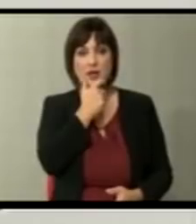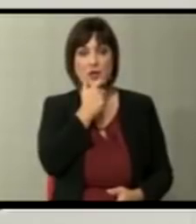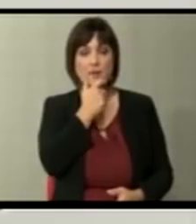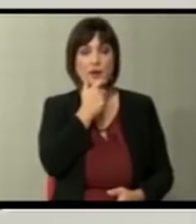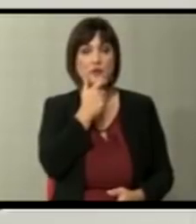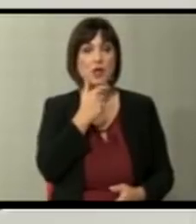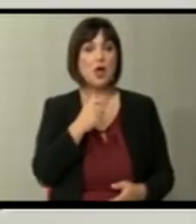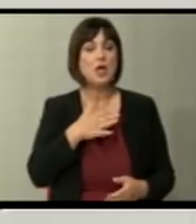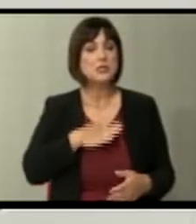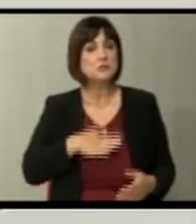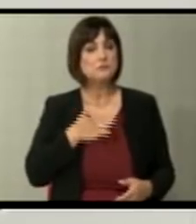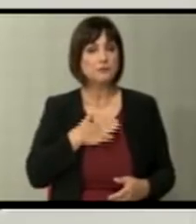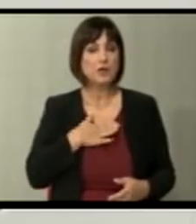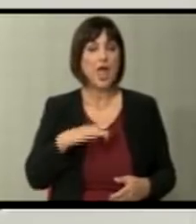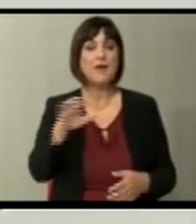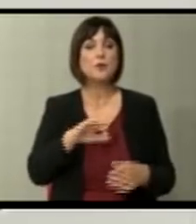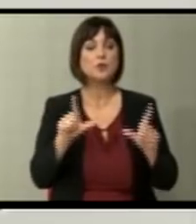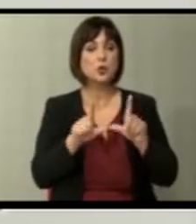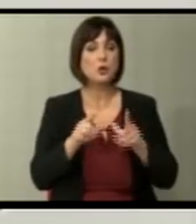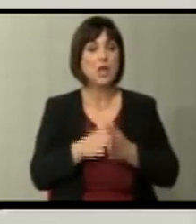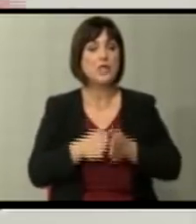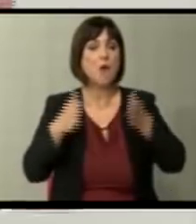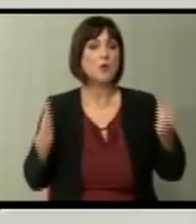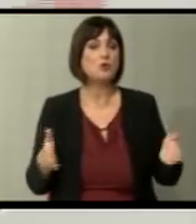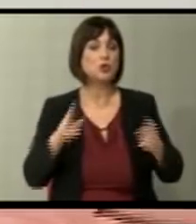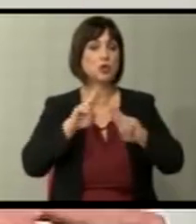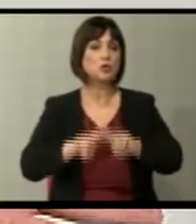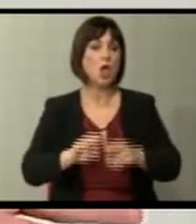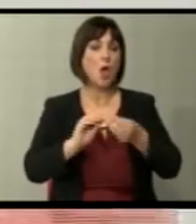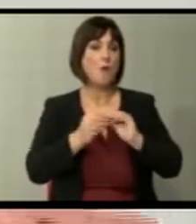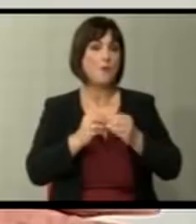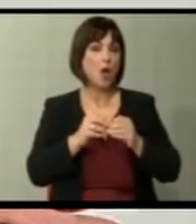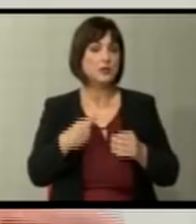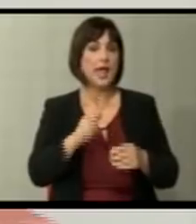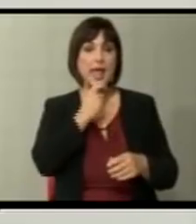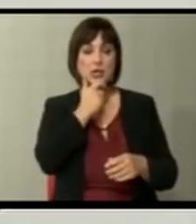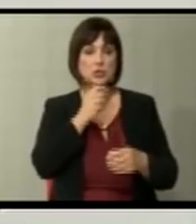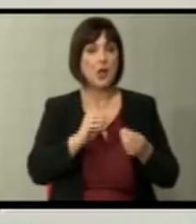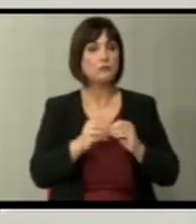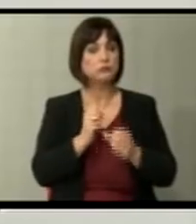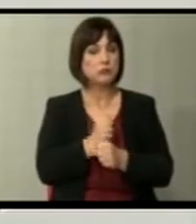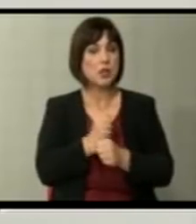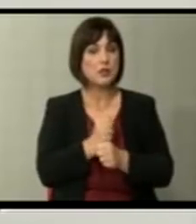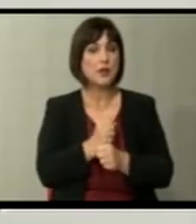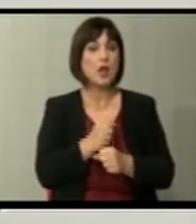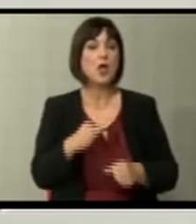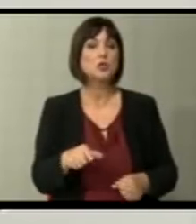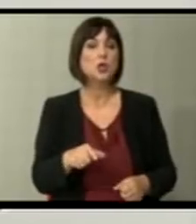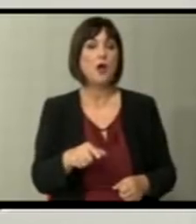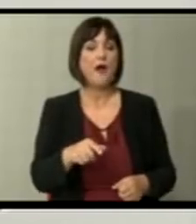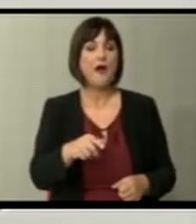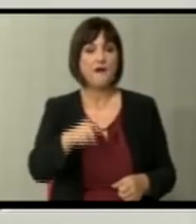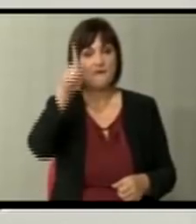предпочиташе европската тунија да се проширува за да остане пазарен концепт, економски концепт, додека франко